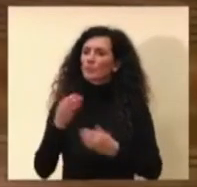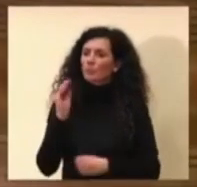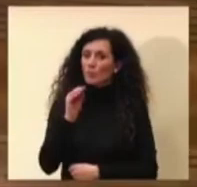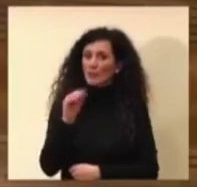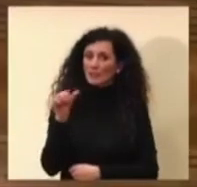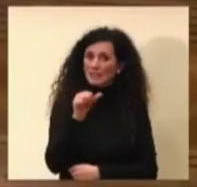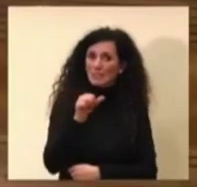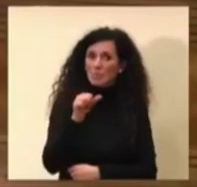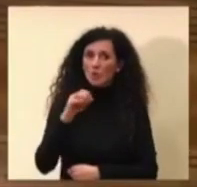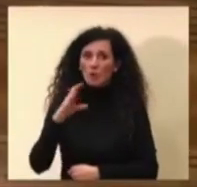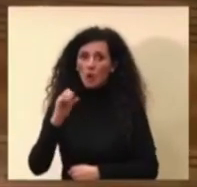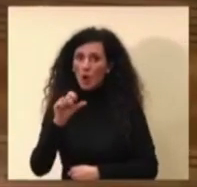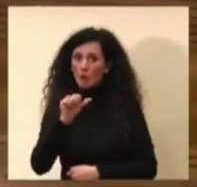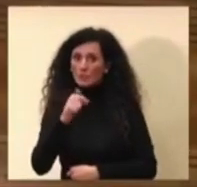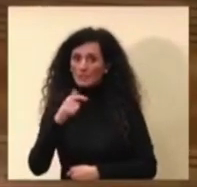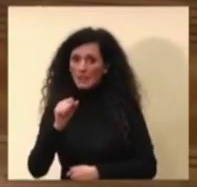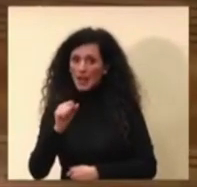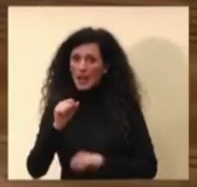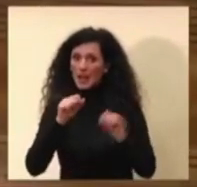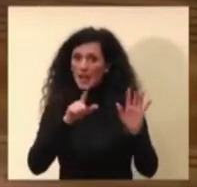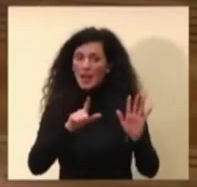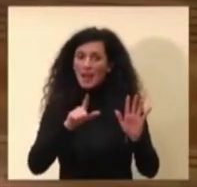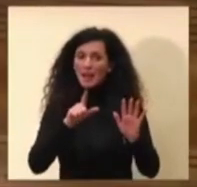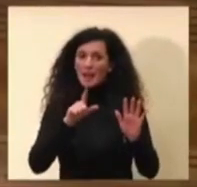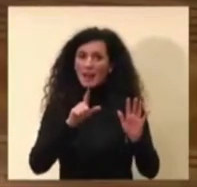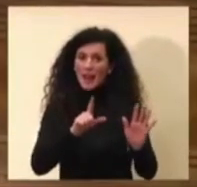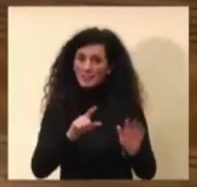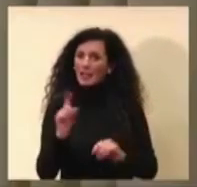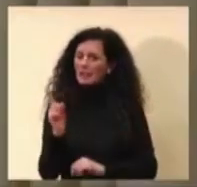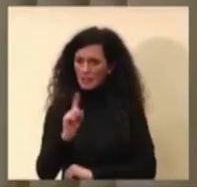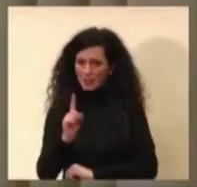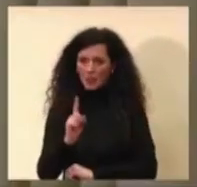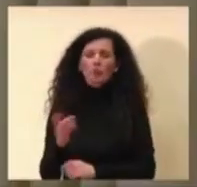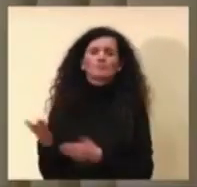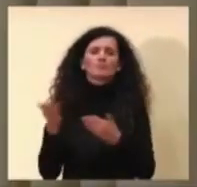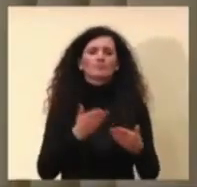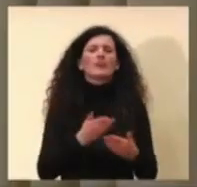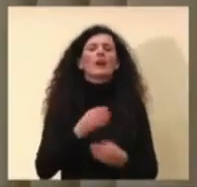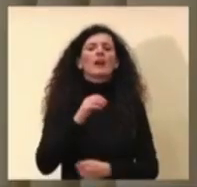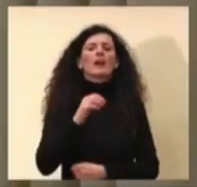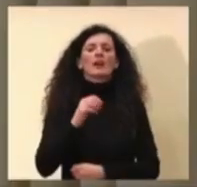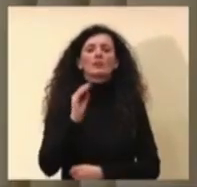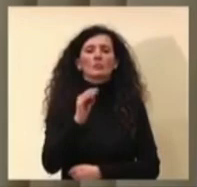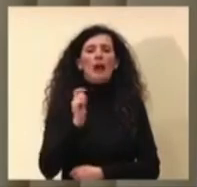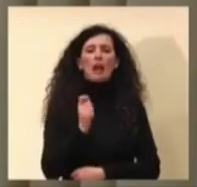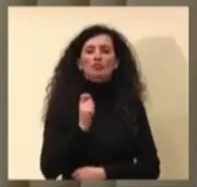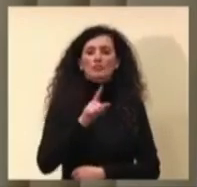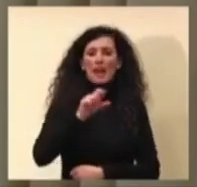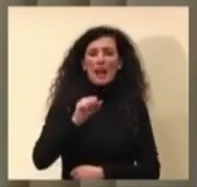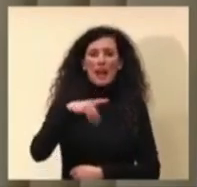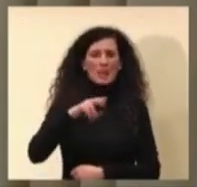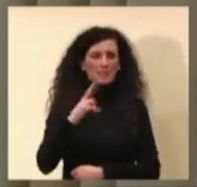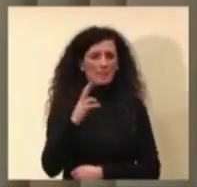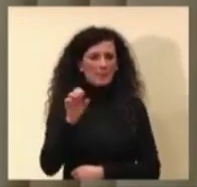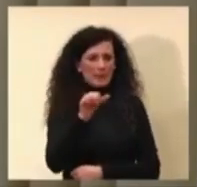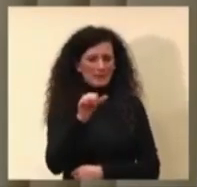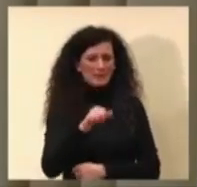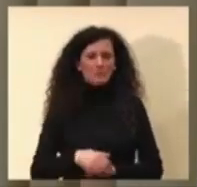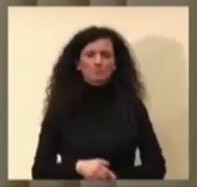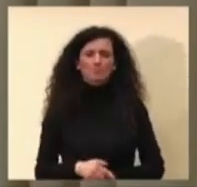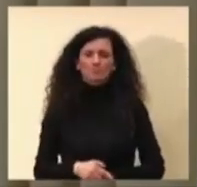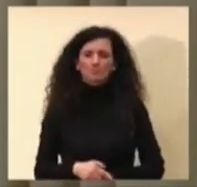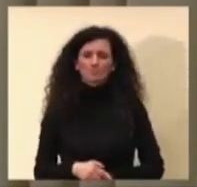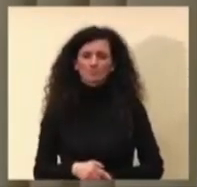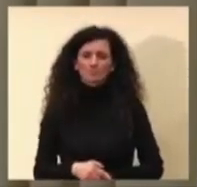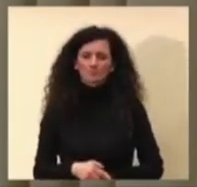No, c'era... Collega, prego, sì, scambiate. Buonasera, andrei a appello agenzia La Presse. Io volevo chiedervi una cosa al